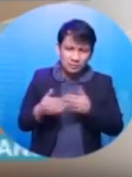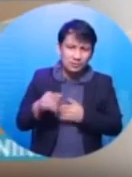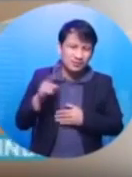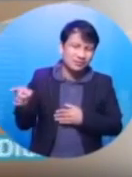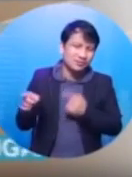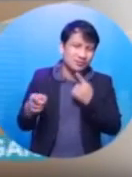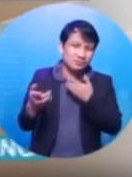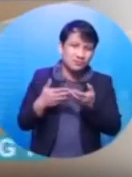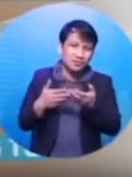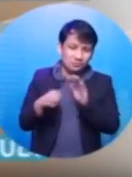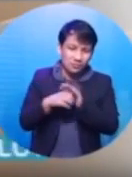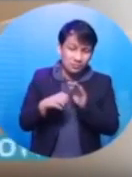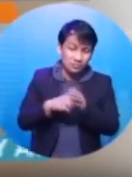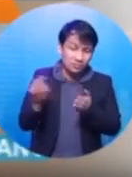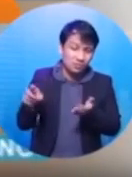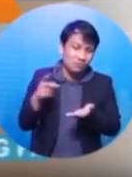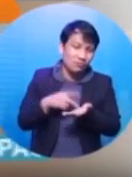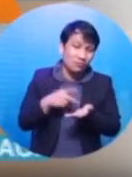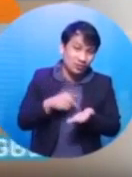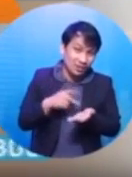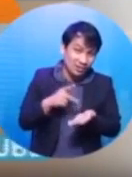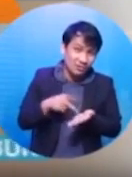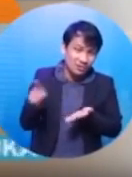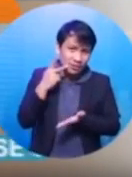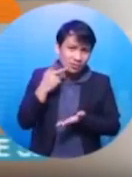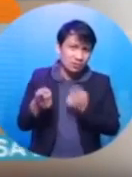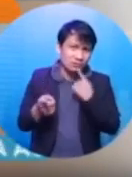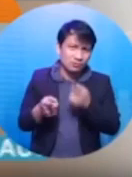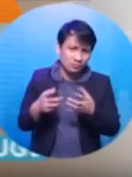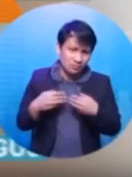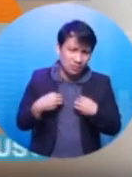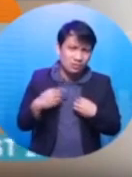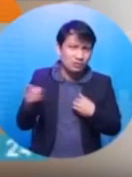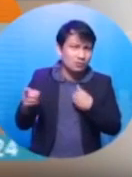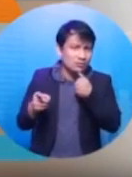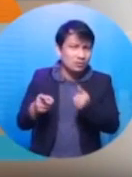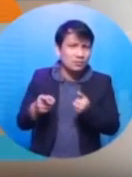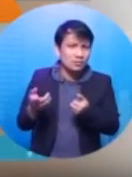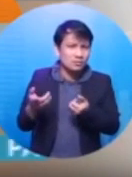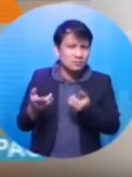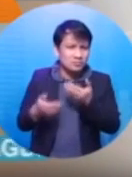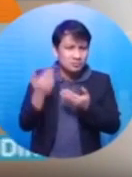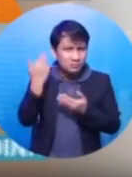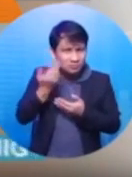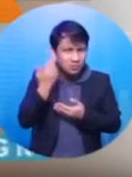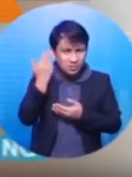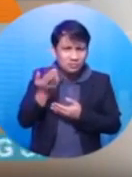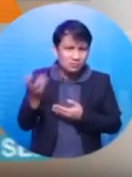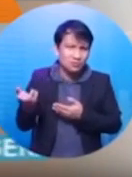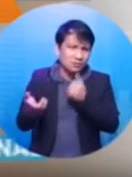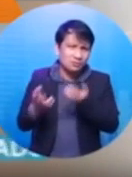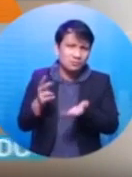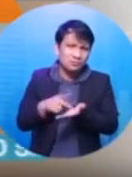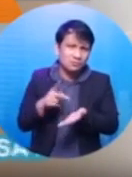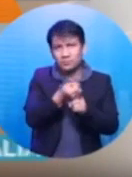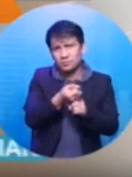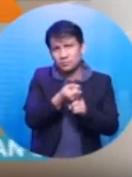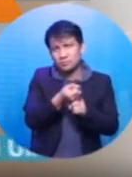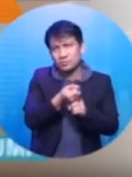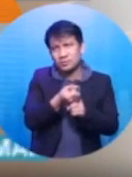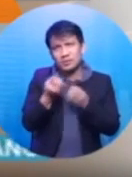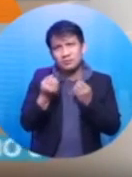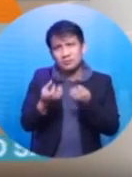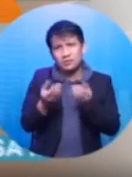pasaway talaga itong si Karen. Okay? Inaamin din naman niya. Now, hindi po sapat na dahilan yung pag-ing pasaway niya para siya mabugbog.